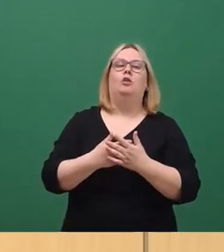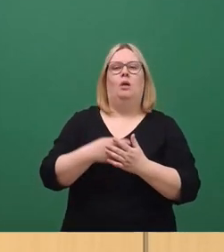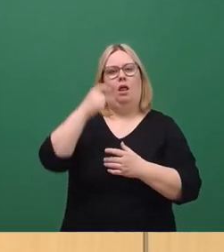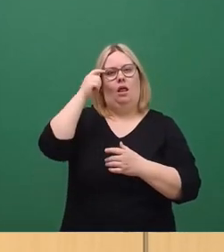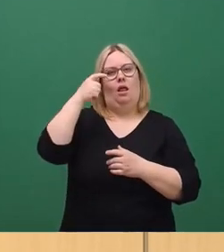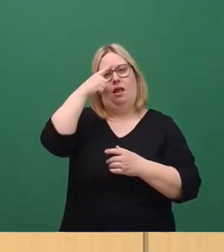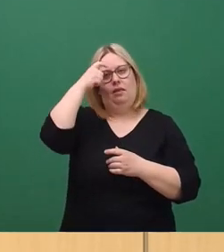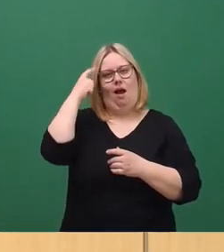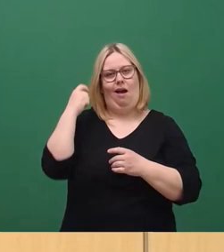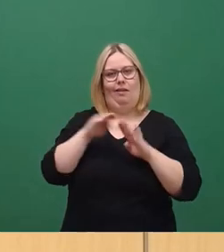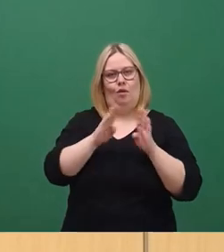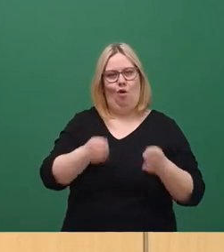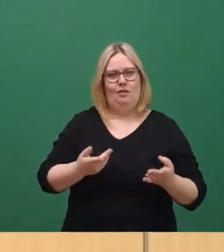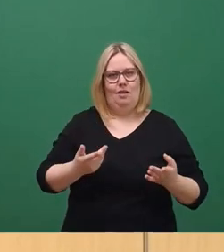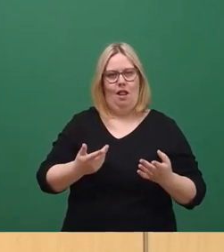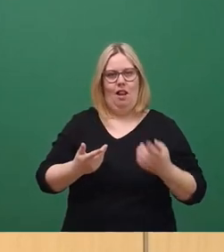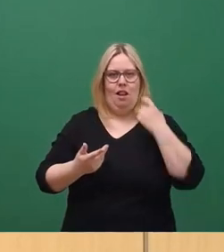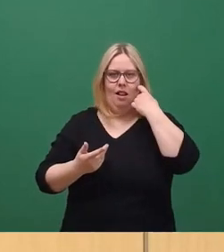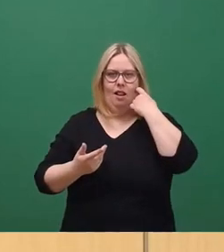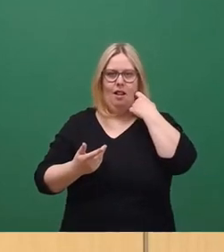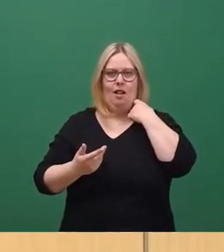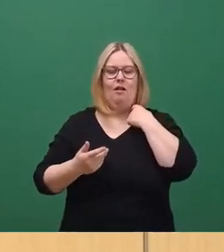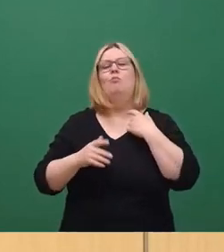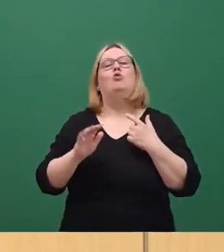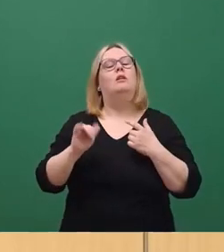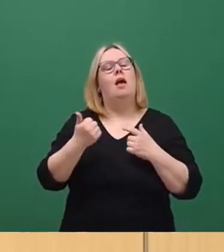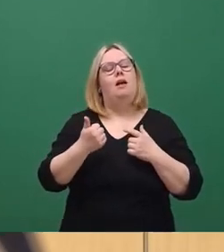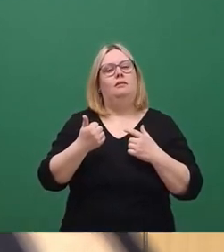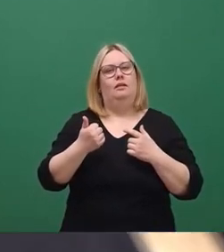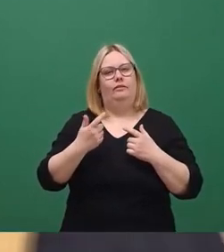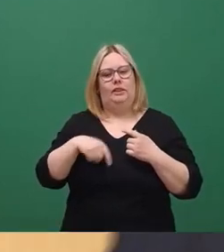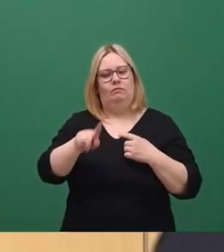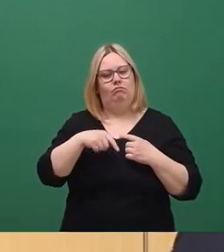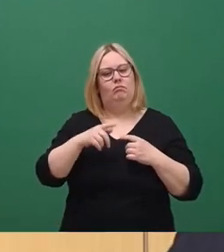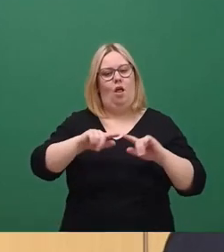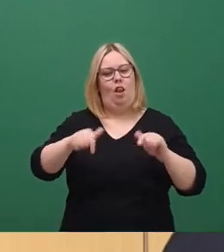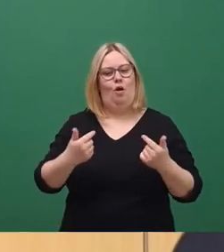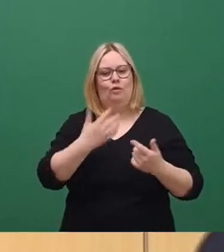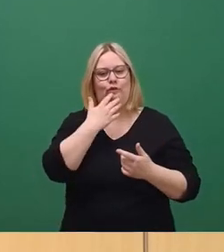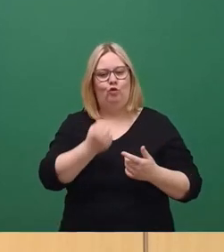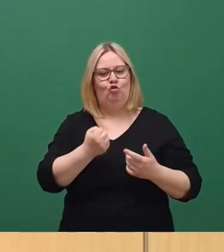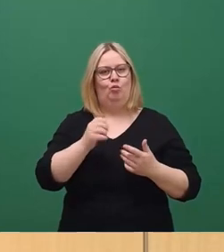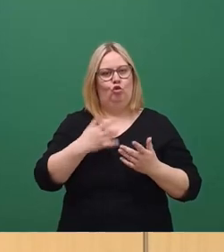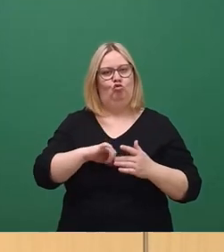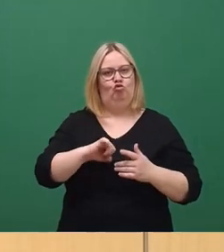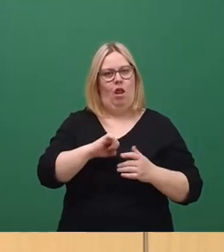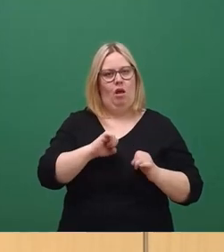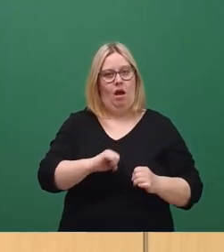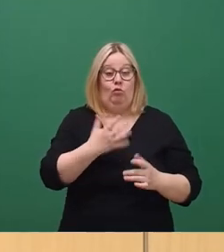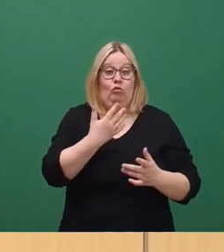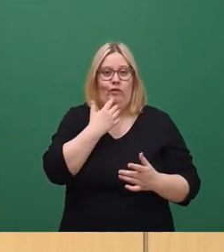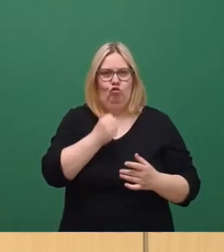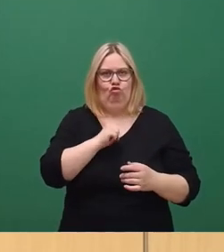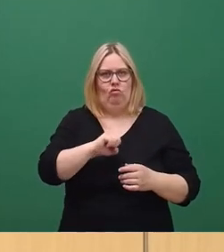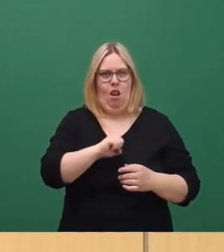erstes, was wir wieder auf den Weg bringen wollen, was deutlich schneller gehen müsste. Und wo ich mir auch wünsche,